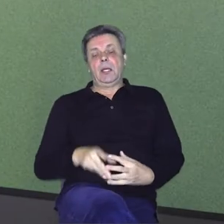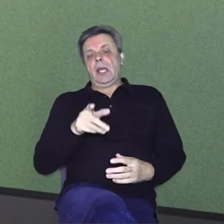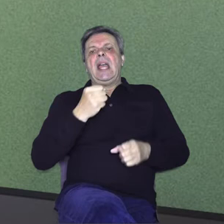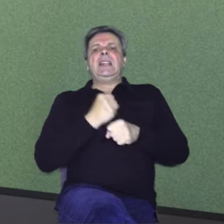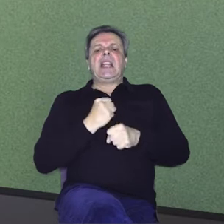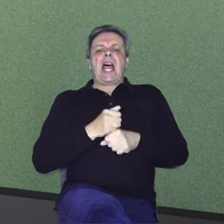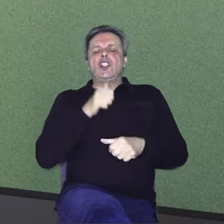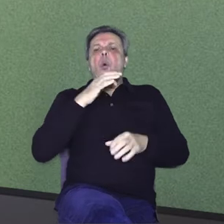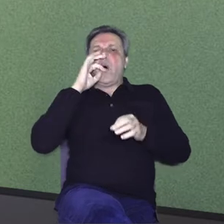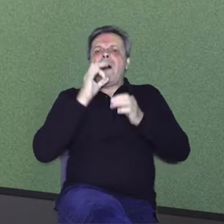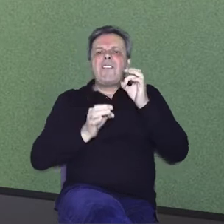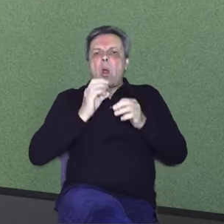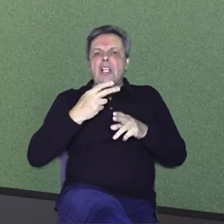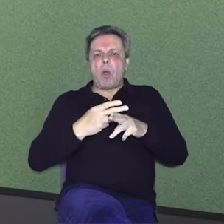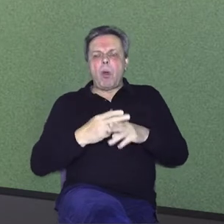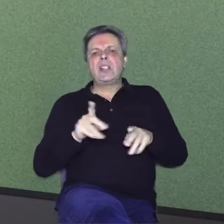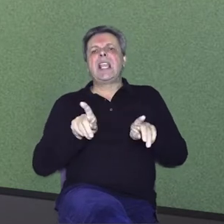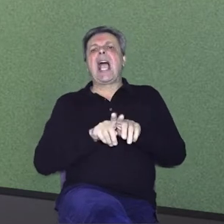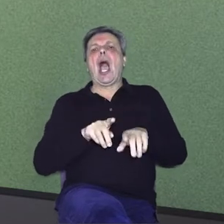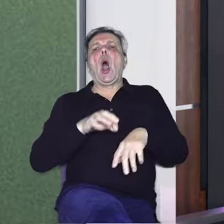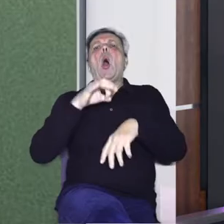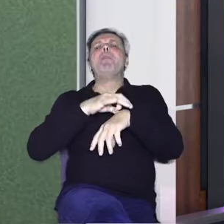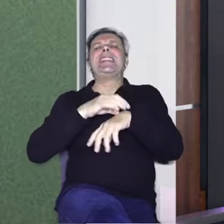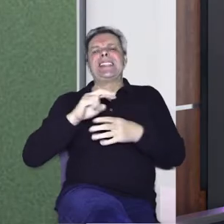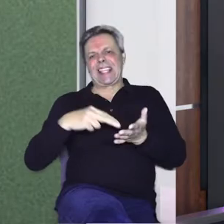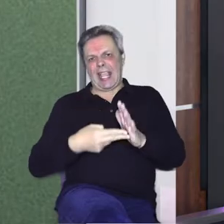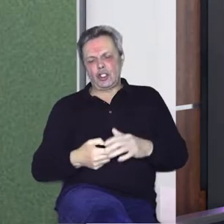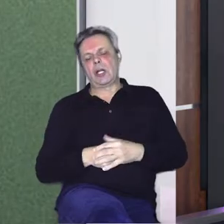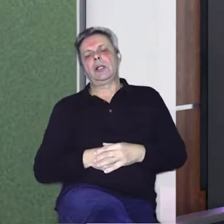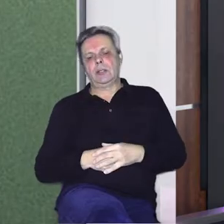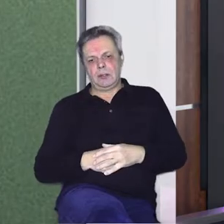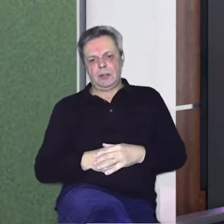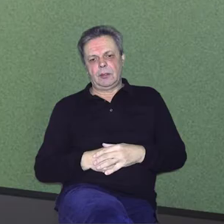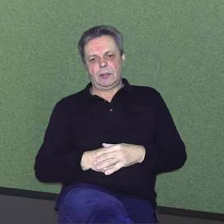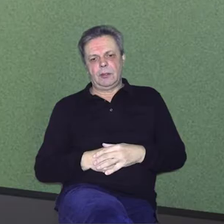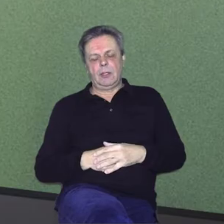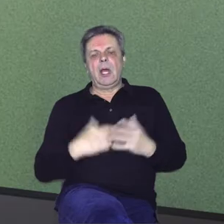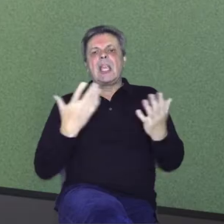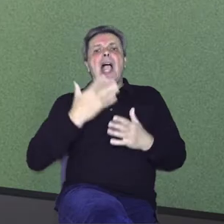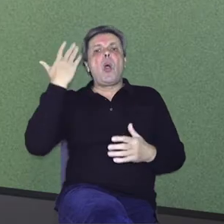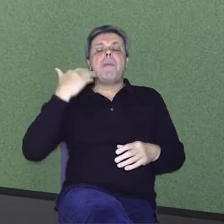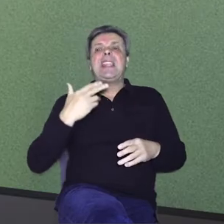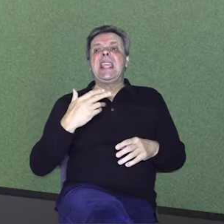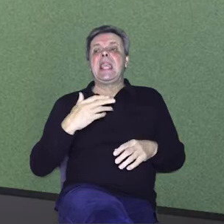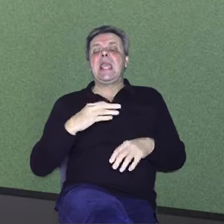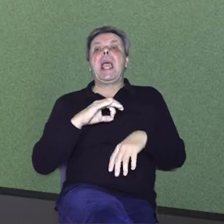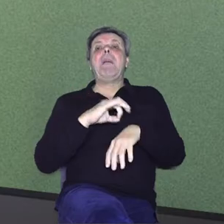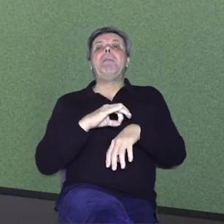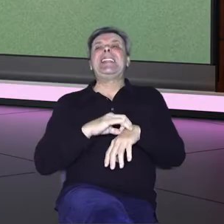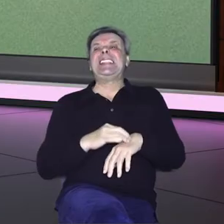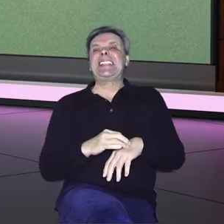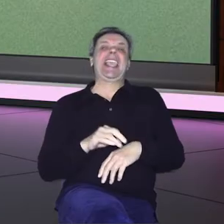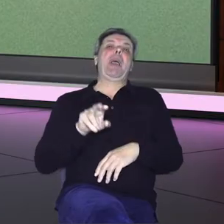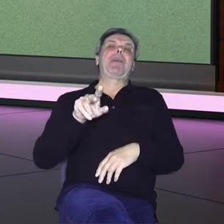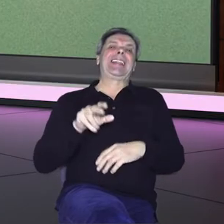Radiš u vinogradskoj bolnici kao medicinski tehničar? Tako je. Prvo, kako je biti medicinski brat?